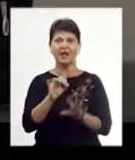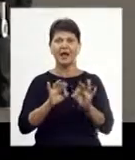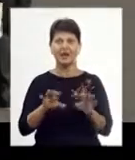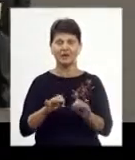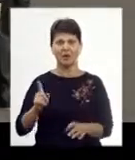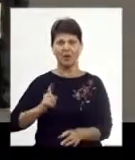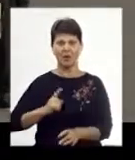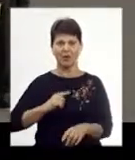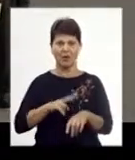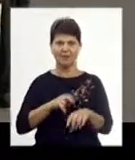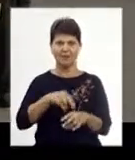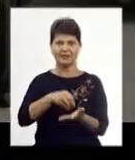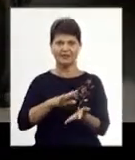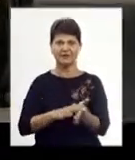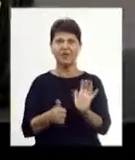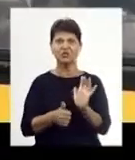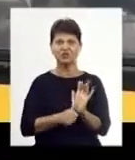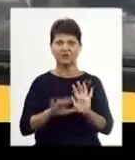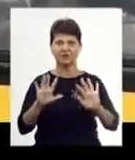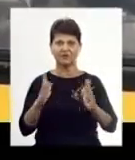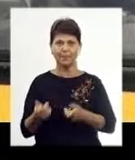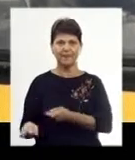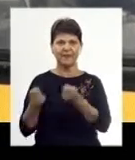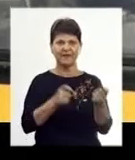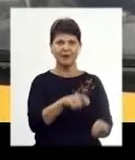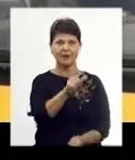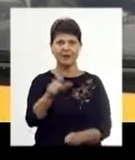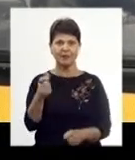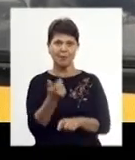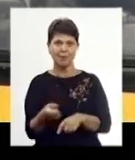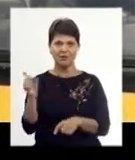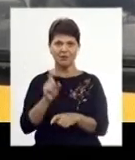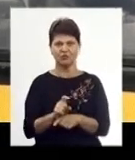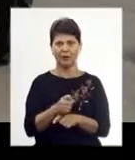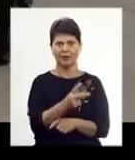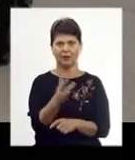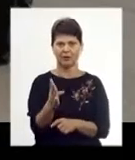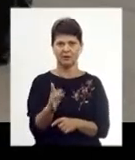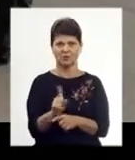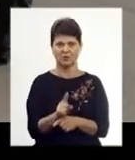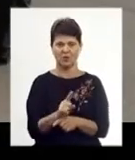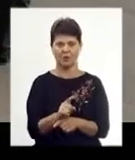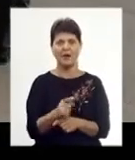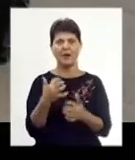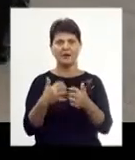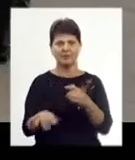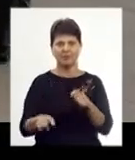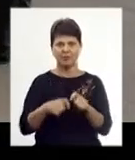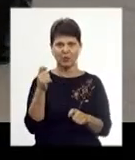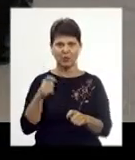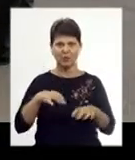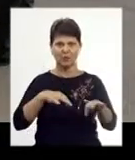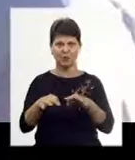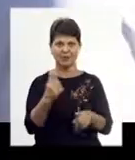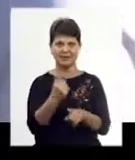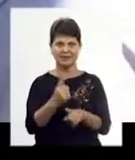правоохоронців було зафіксовано 6 випадків перевезення пасажирів понад встановлену кількість. Серед інших порушень – проїзд на